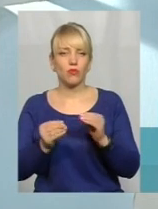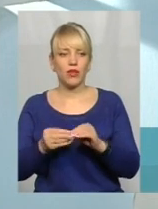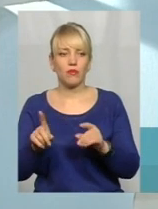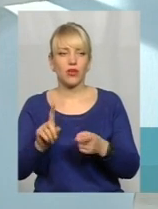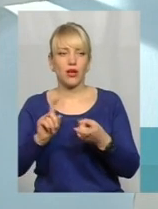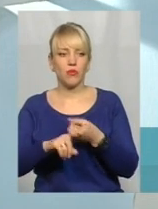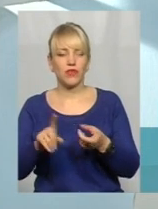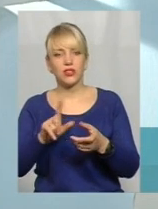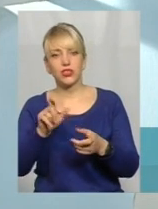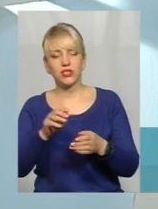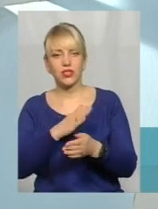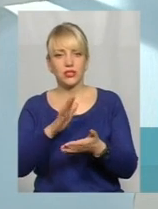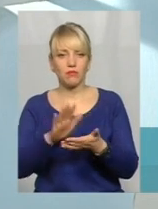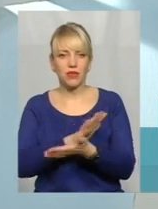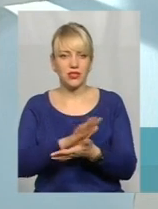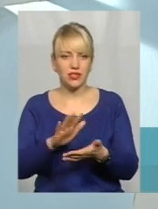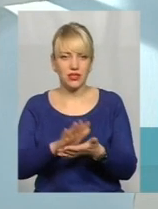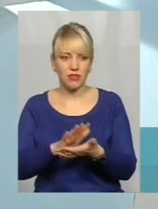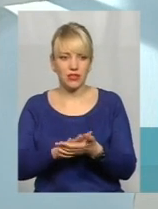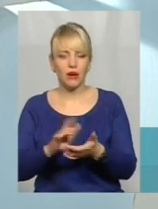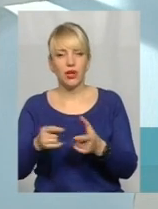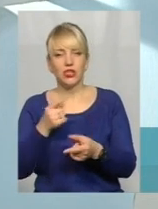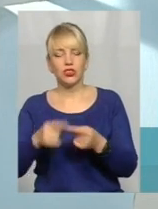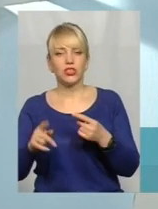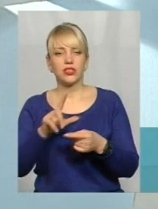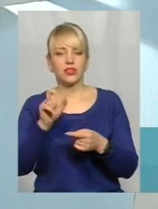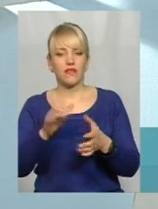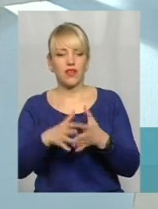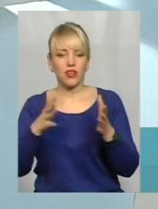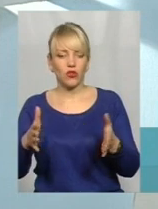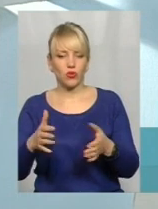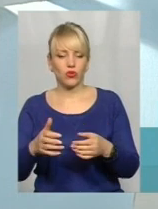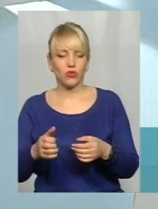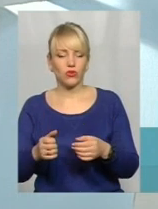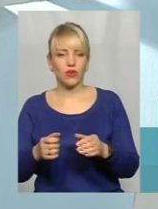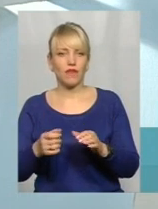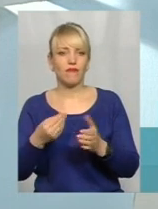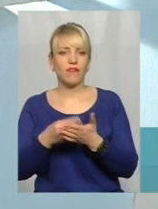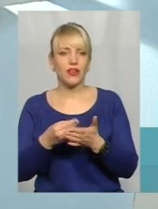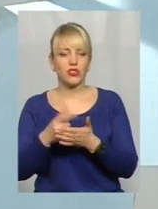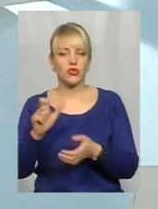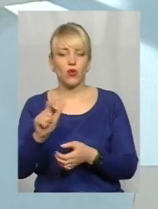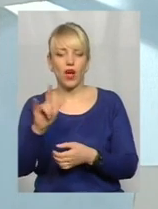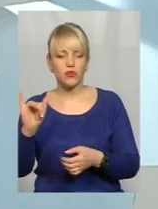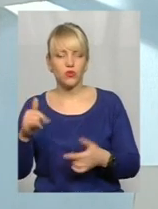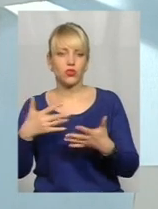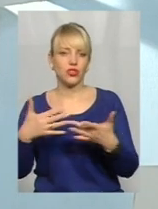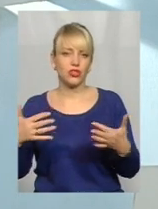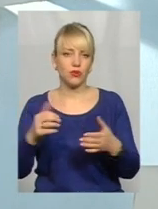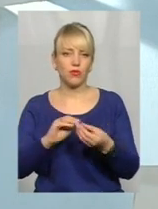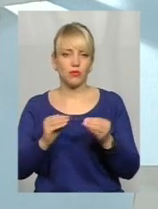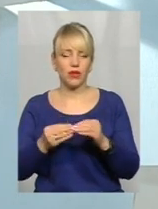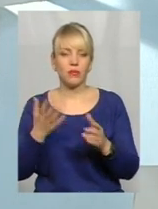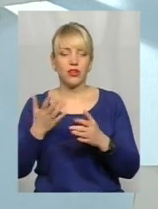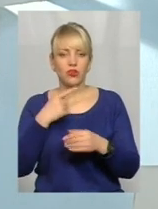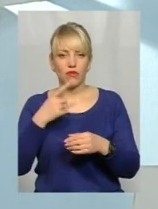'язана чи то сміттям, чи то, скажімо, з великою вартостю газу, ну і з іншими проблемами. Насправді, заміщення газу,